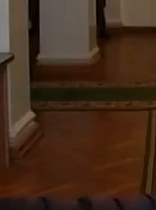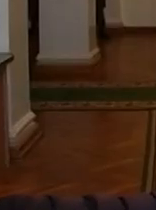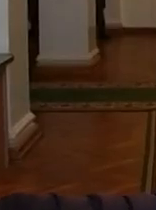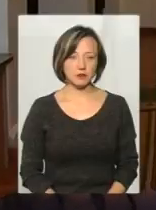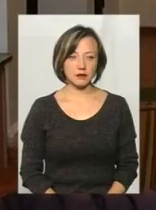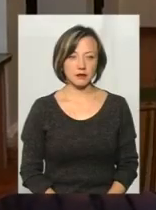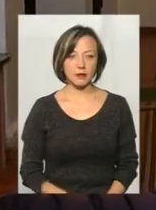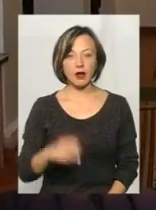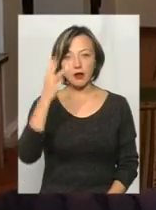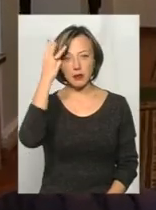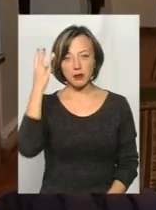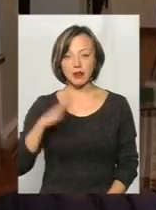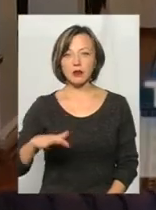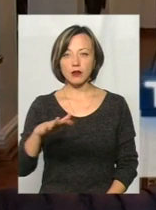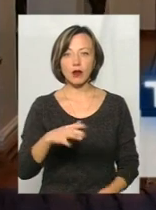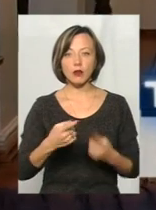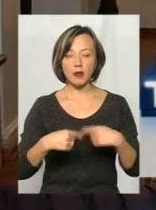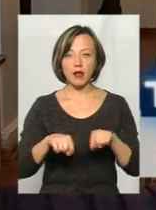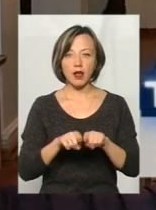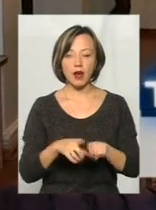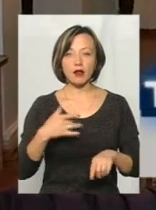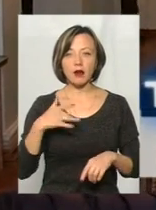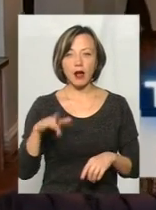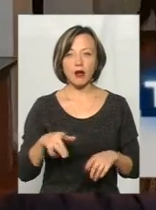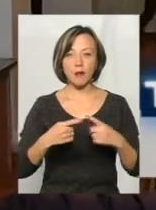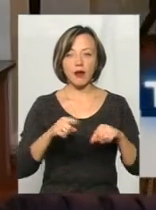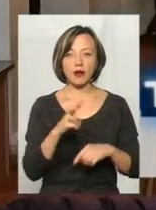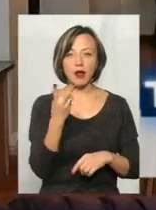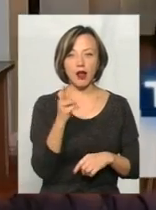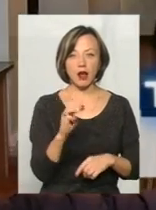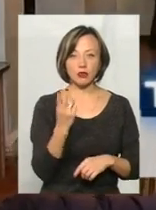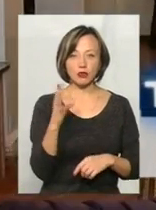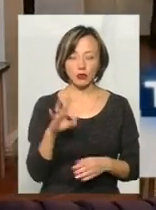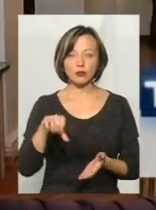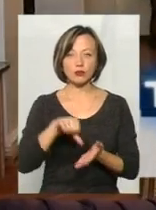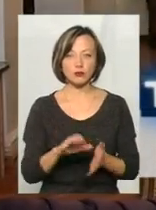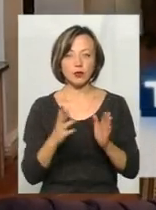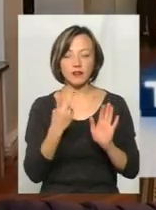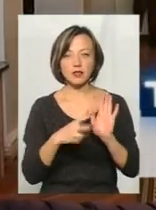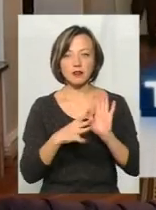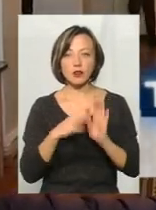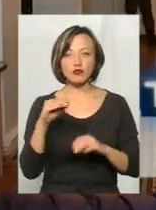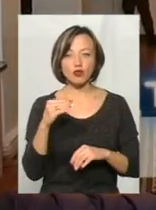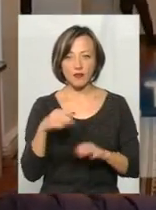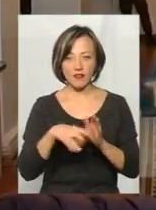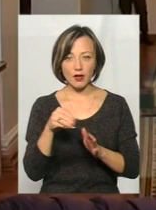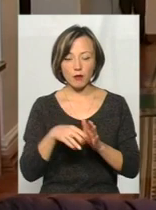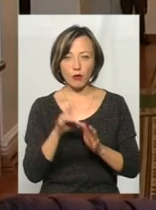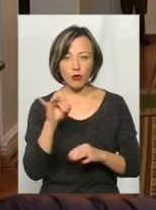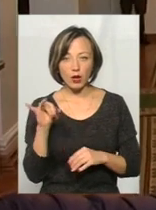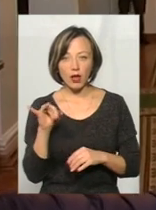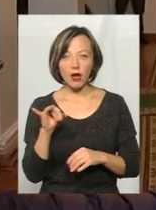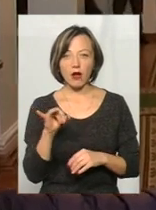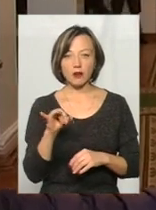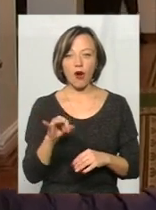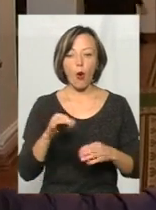Хменицька територіальна організація радикальної партії Олега Ляшка буде брати участь у виборах, які відбудуться 29 жовтня цього року в